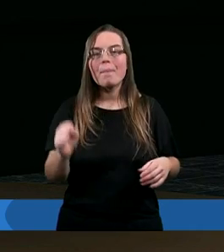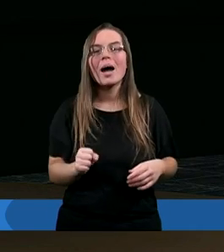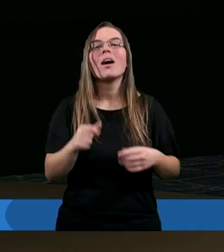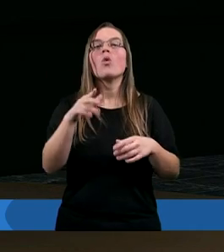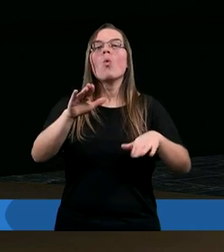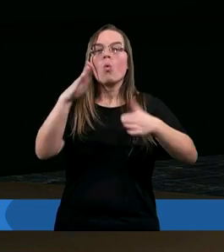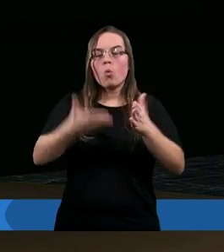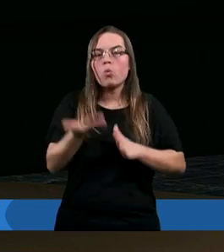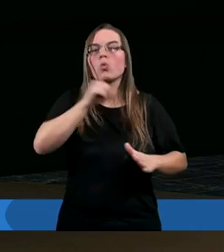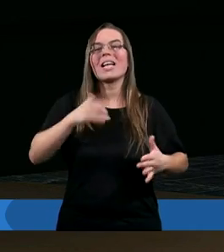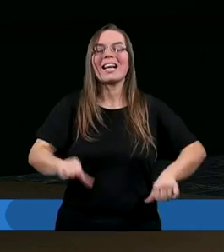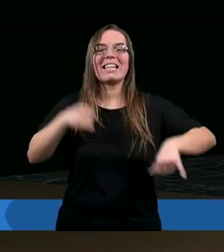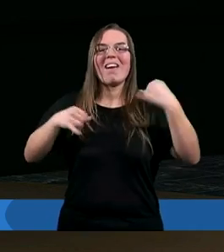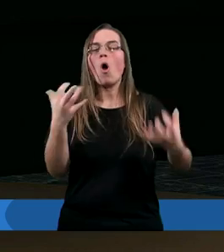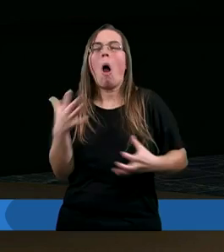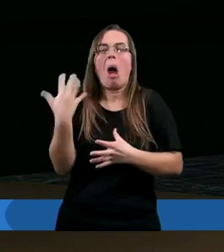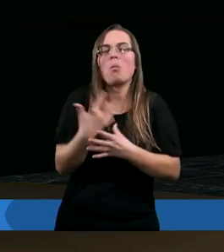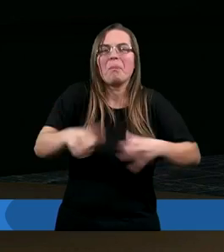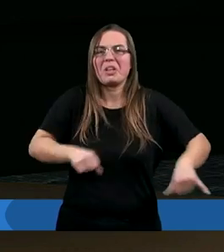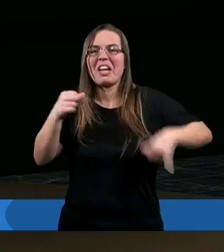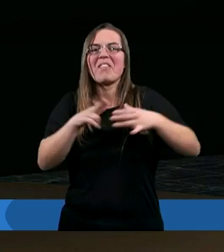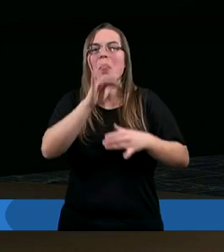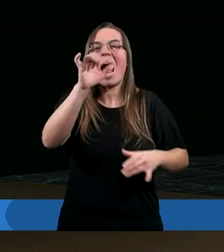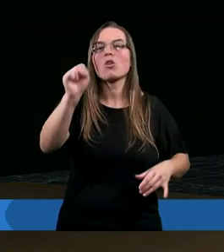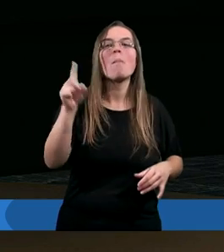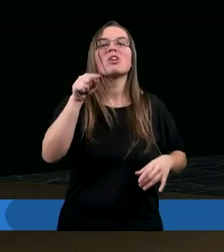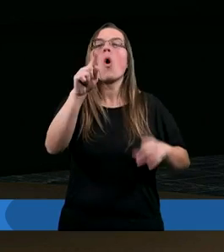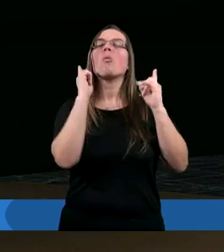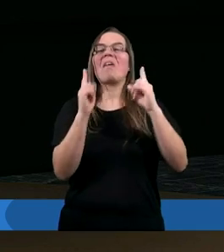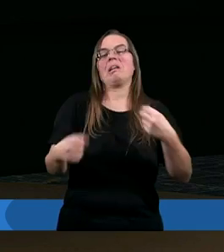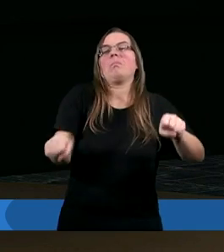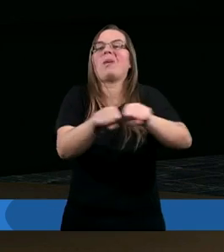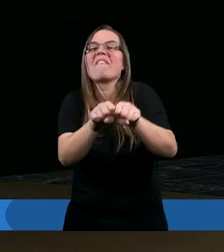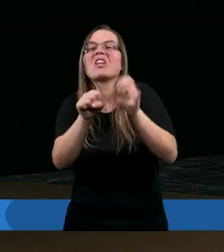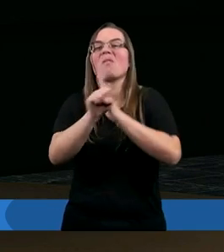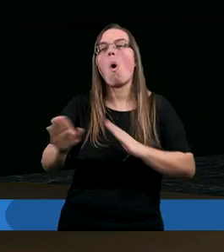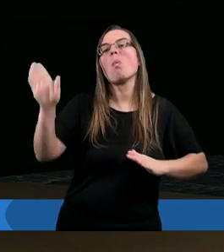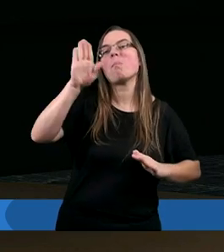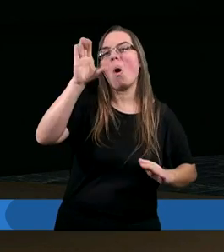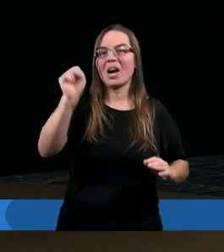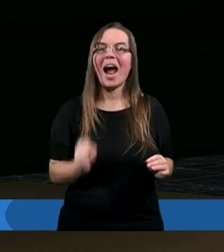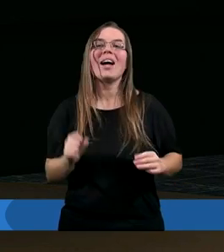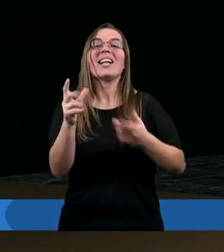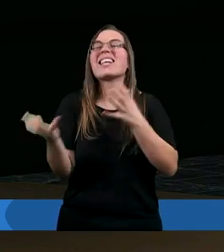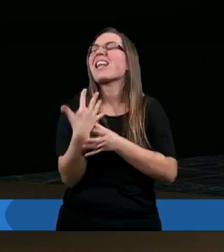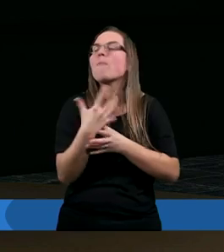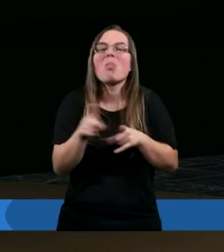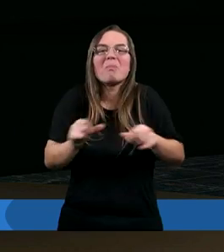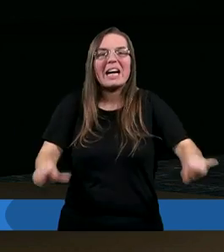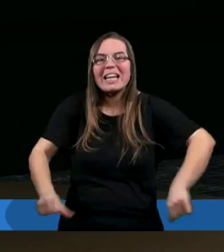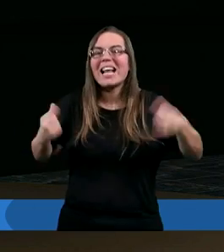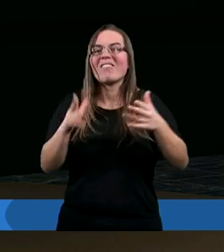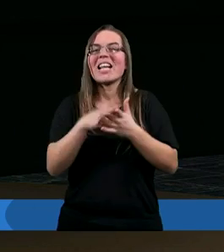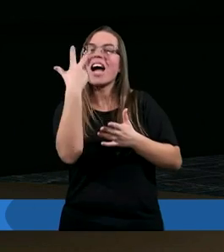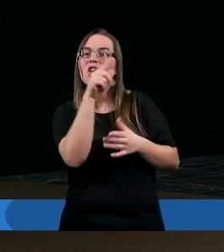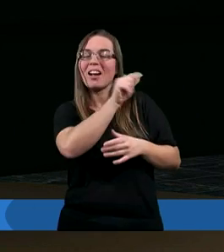uniósł się gniewem. Zapłonął gniewem na Joba, że uważał się za sprawiedliwszego od Boga. Zapłonął także gniewem na trzech